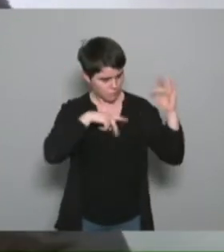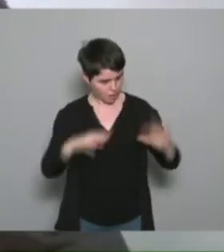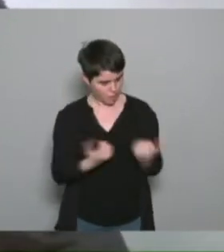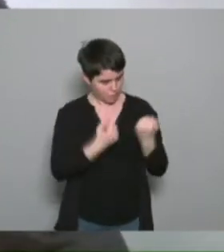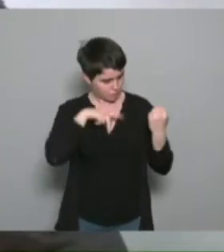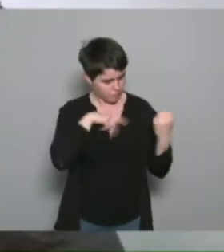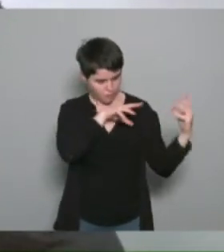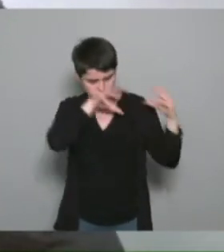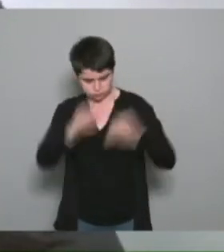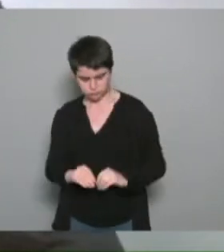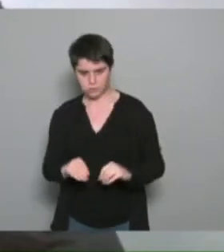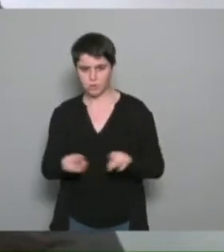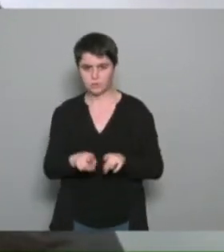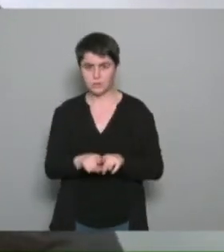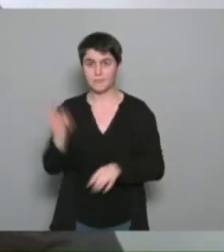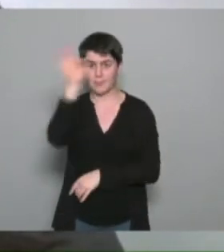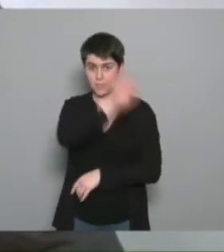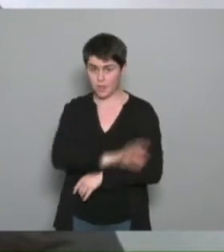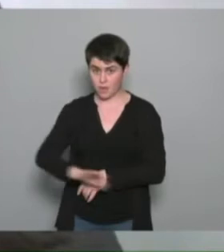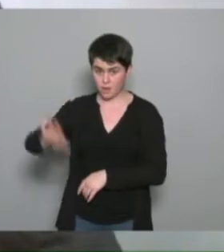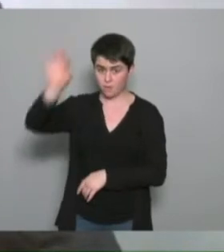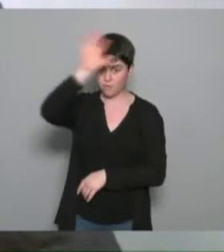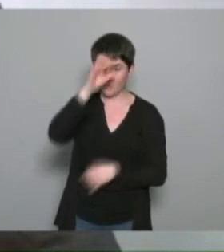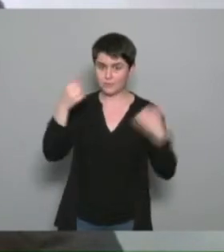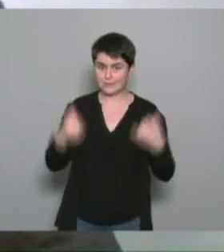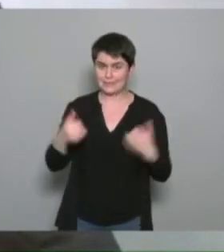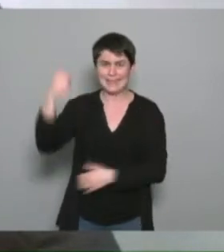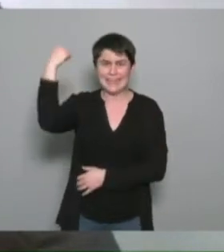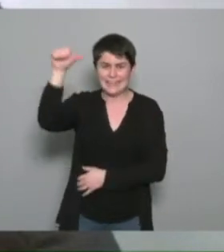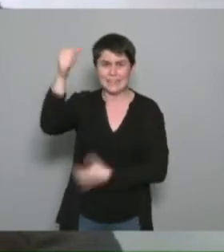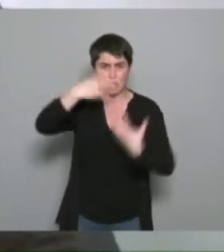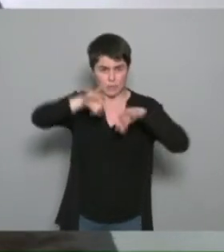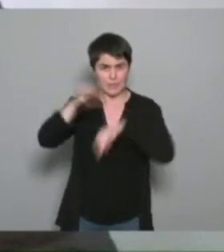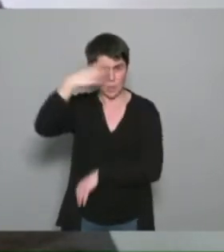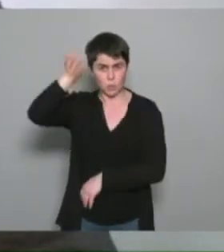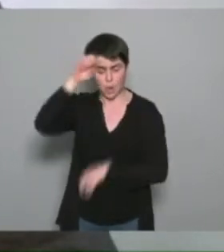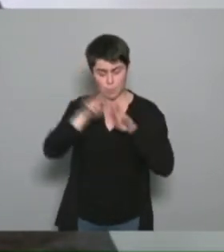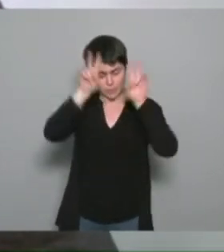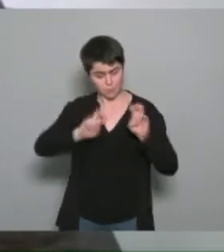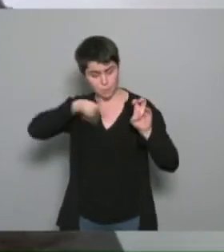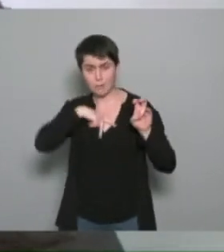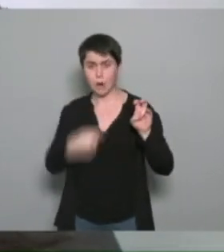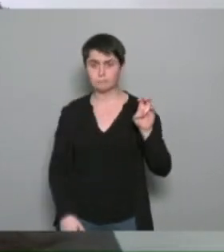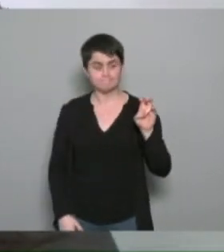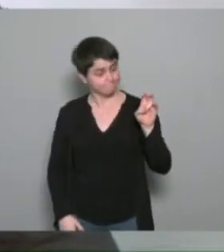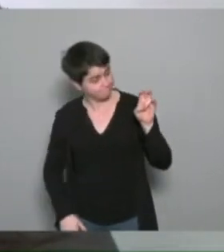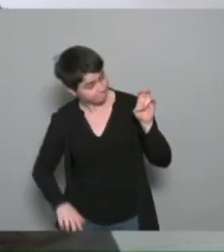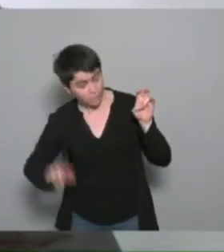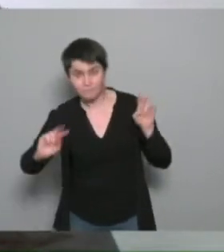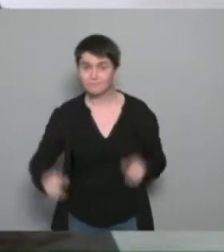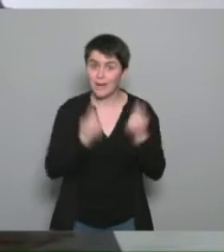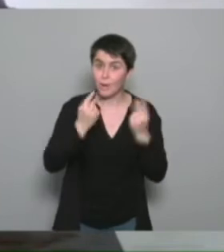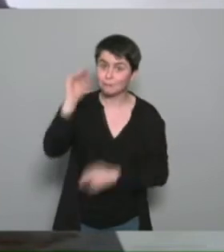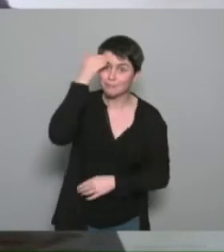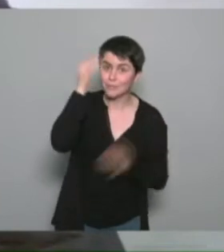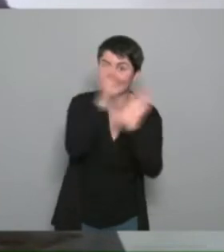était le seul pays d'Europe qui ne reconnaissait pas mon diplôme donc d'abord pour pouvoir exercer dans la légalité il fallait chercher